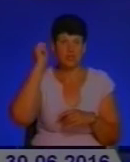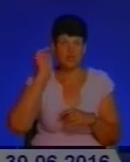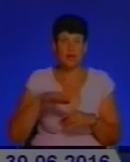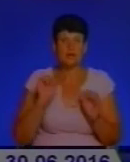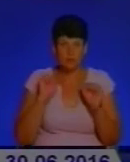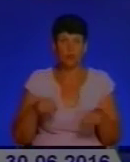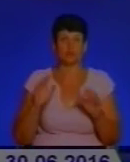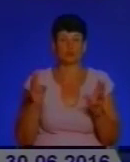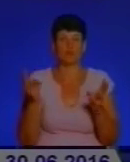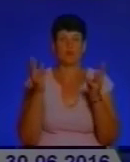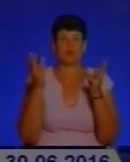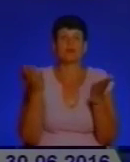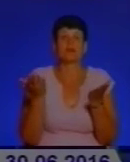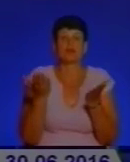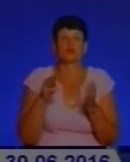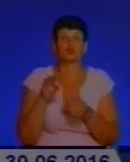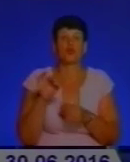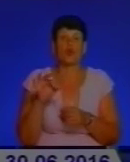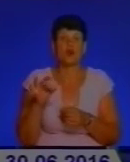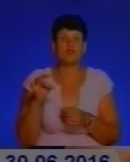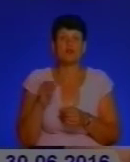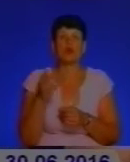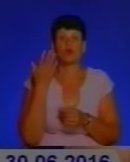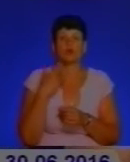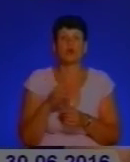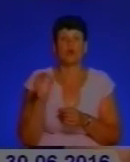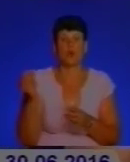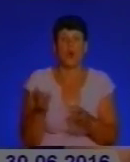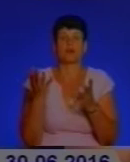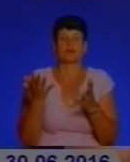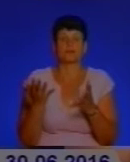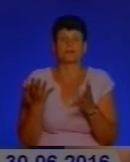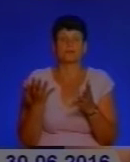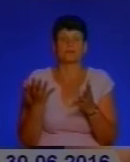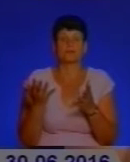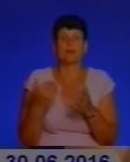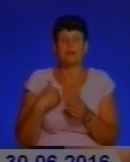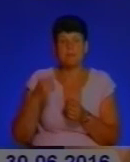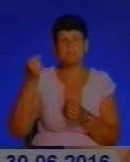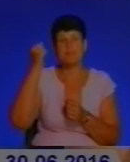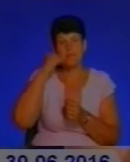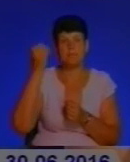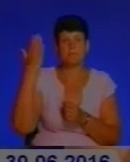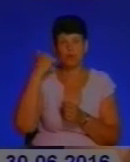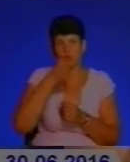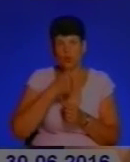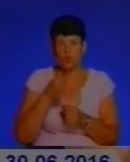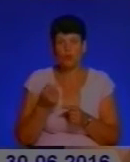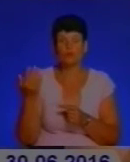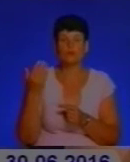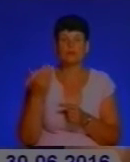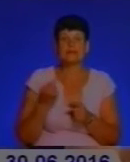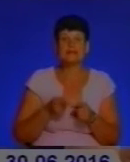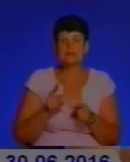статися пожежа. При яких температурах торф може загорятися? Що стосується торф'яних пожеж, ми пам'ятаємо, минулий рік це взагалі було не